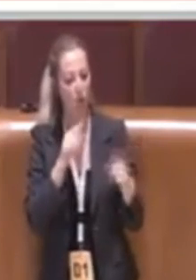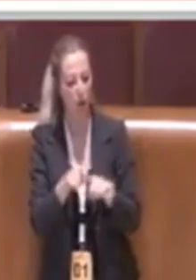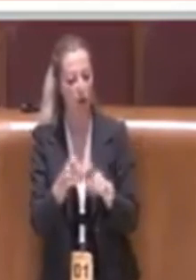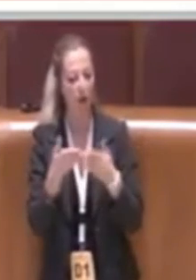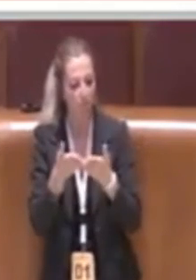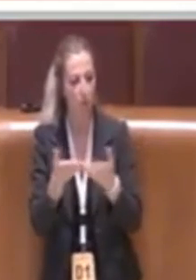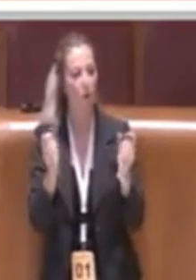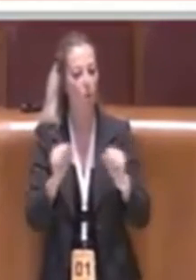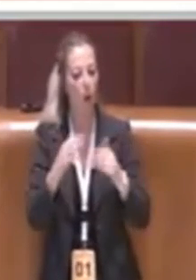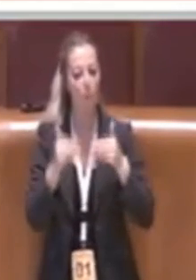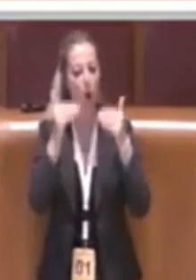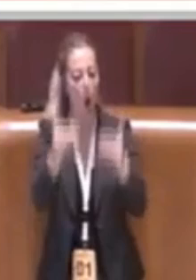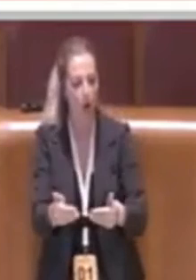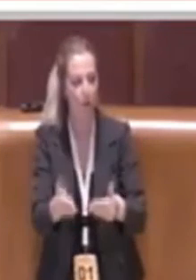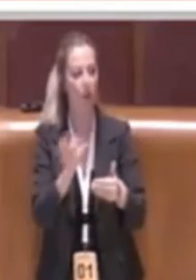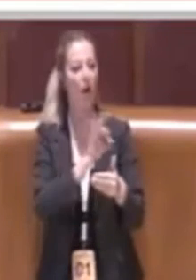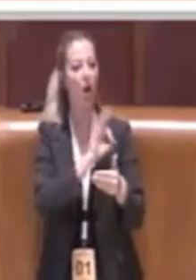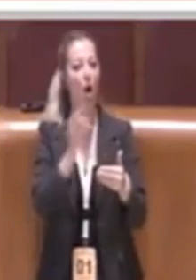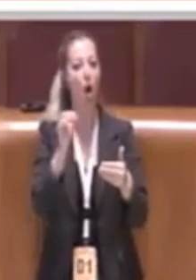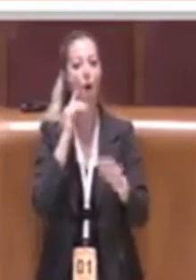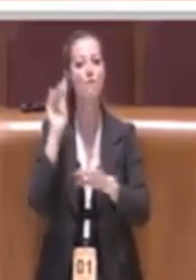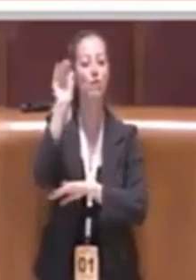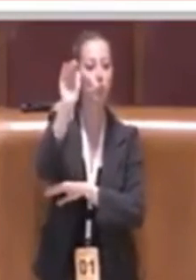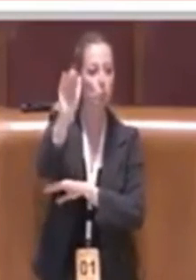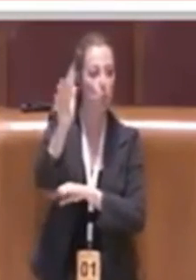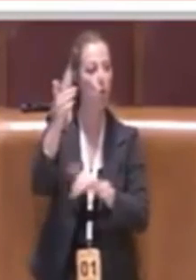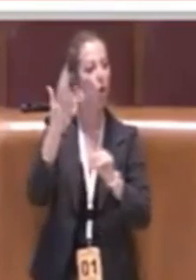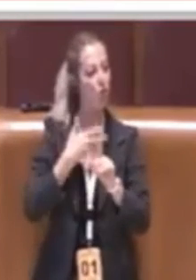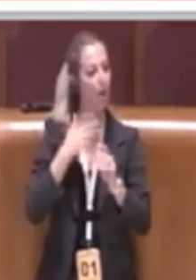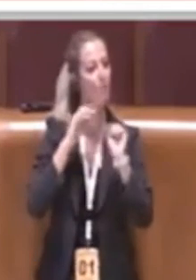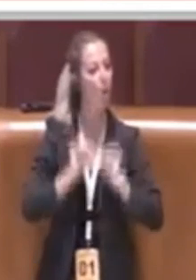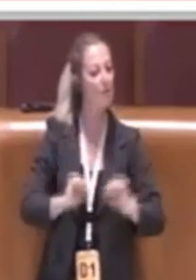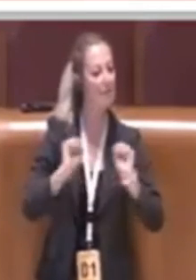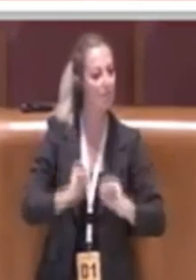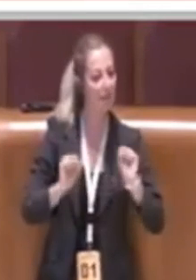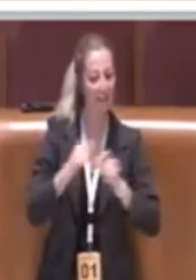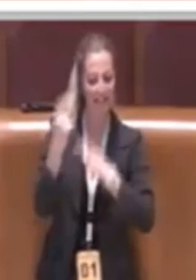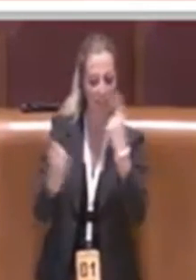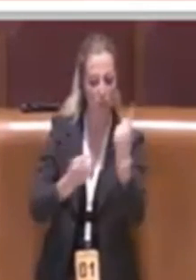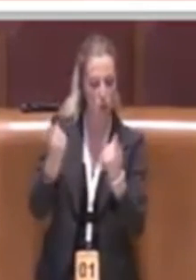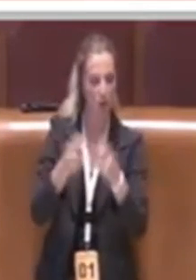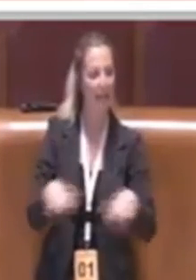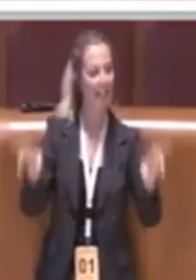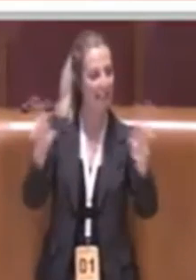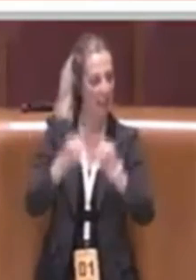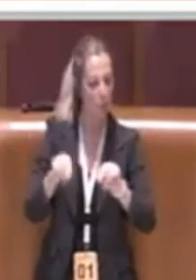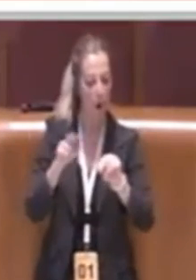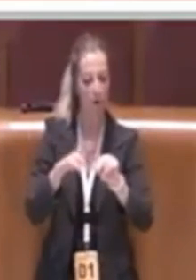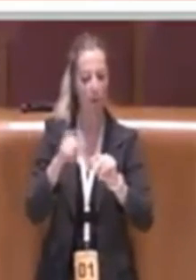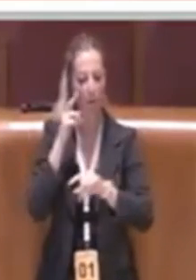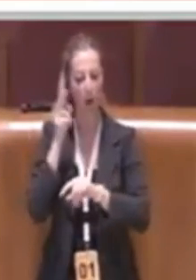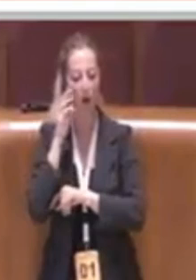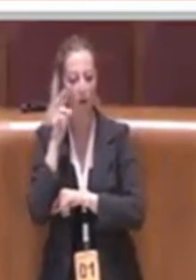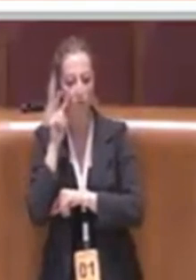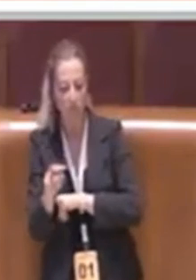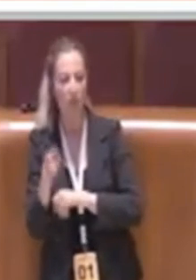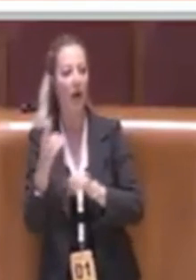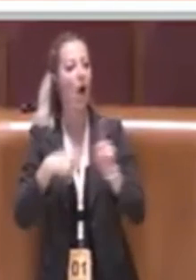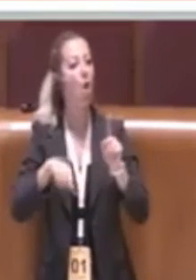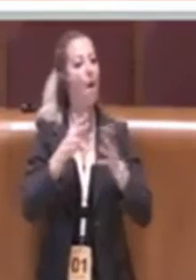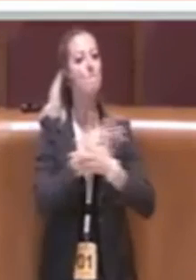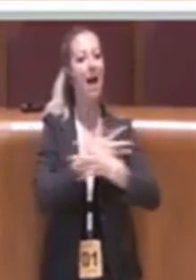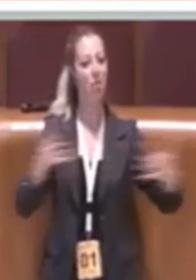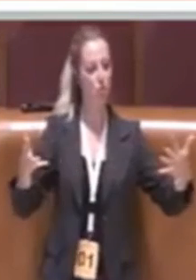potranno essere le condizioni future per riprendere in mano questa situazione, la maggioranza non farà mancare il proprio